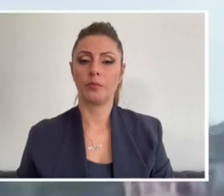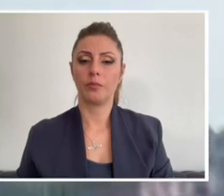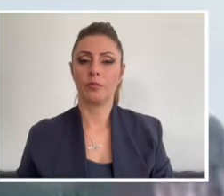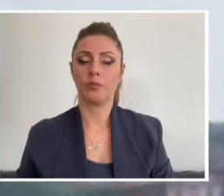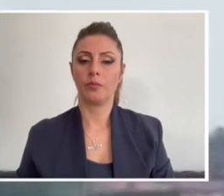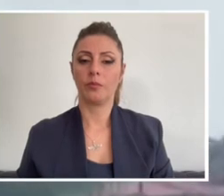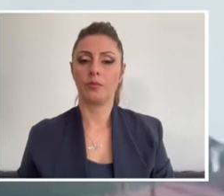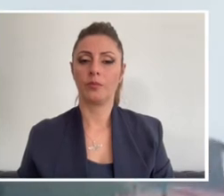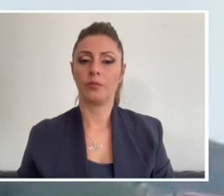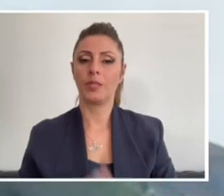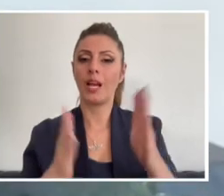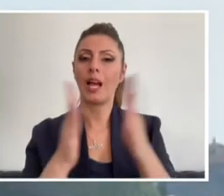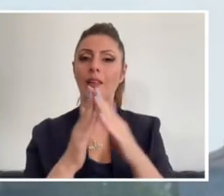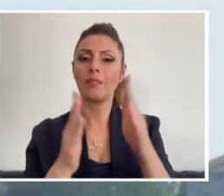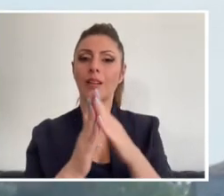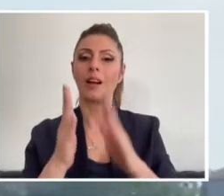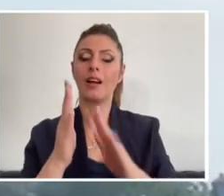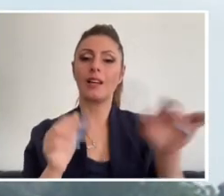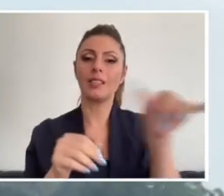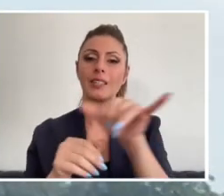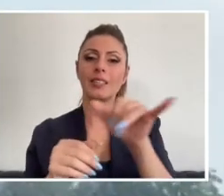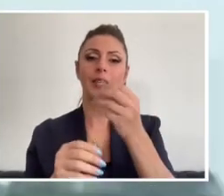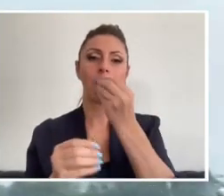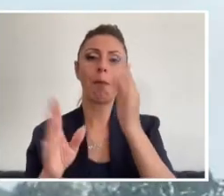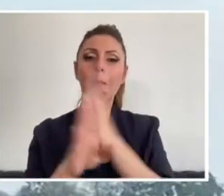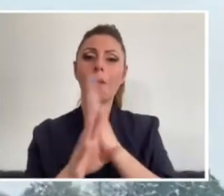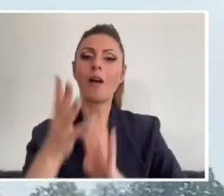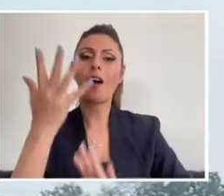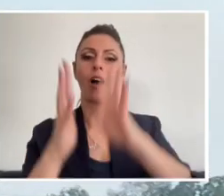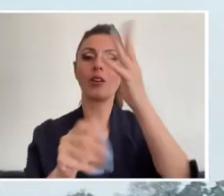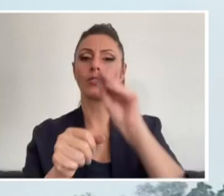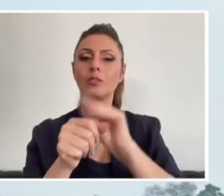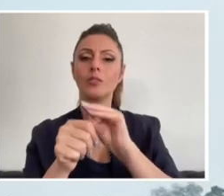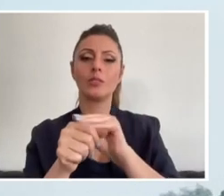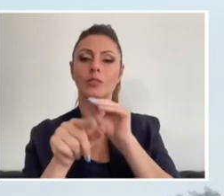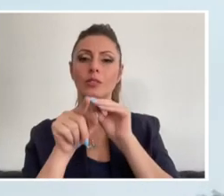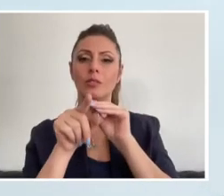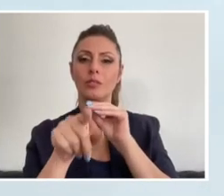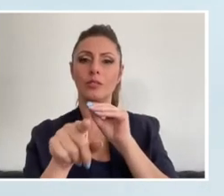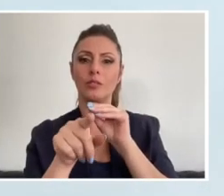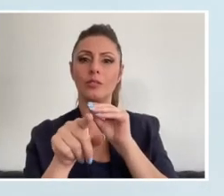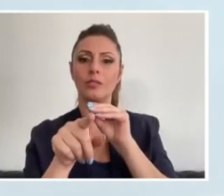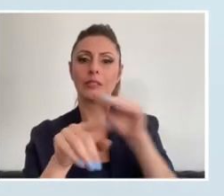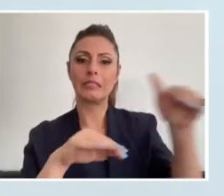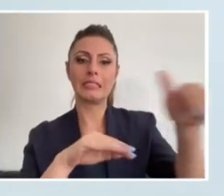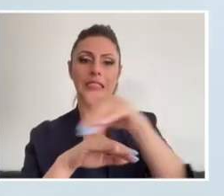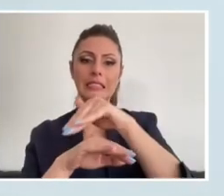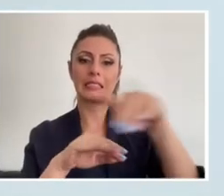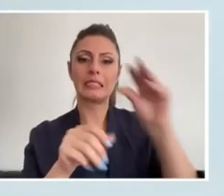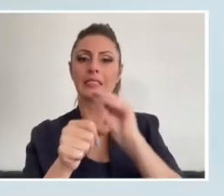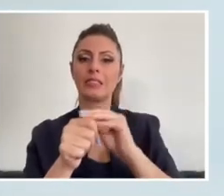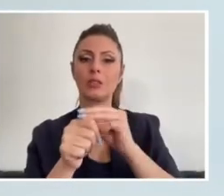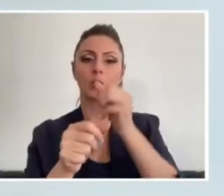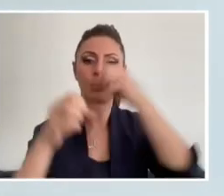o ağaçların, meyve ağaçlarının ve çam ağaçlarının bulunduğu sınıra Bambisindeki suyu